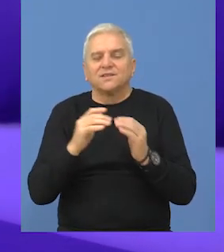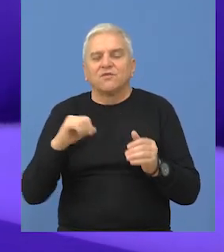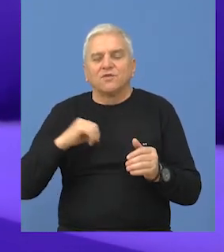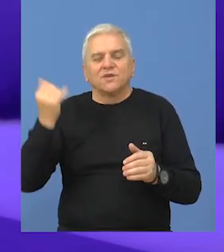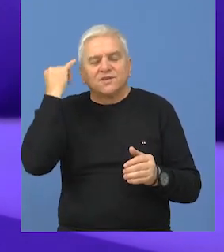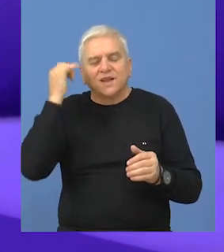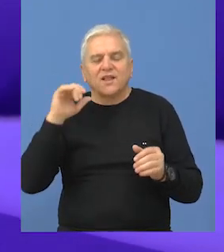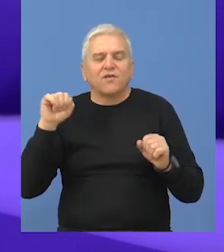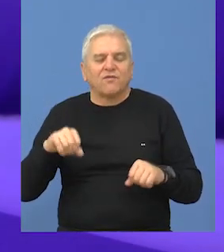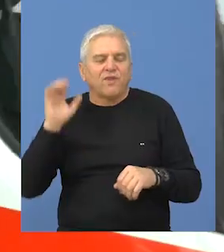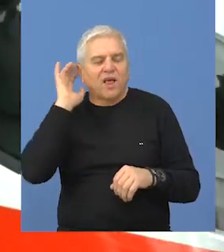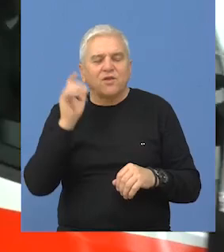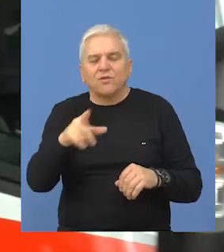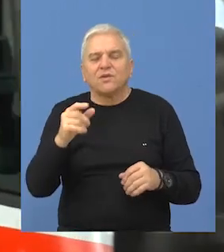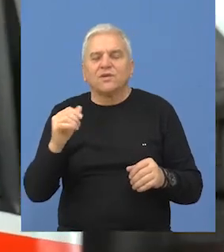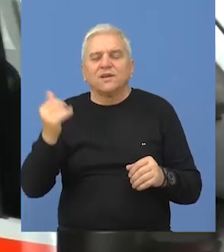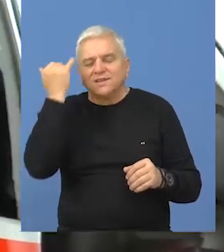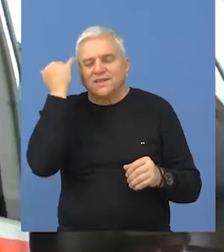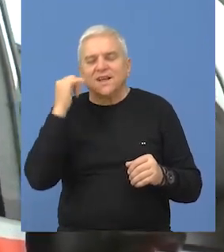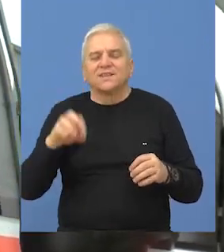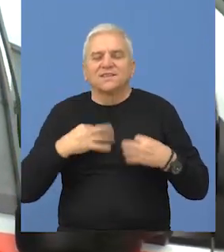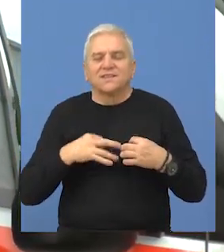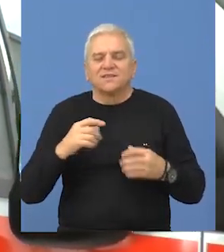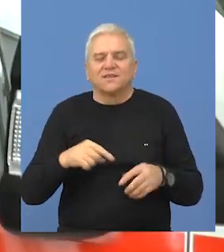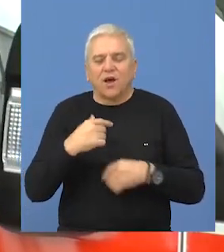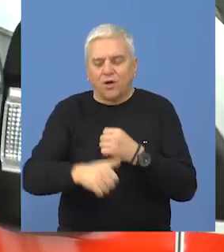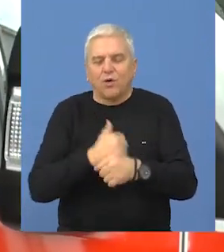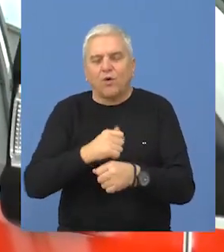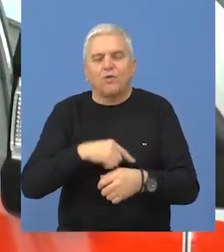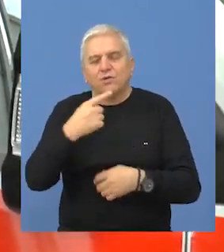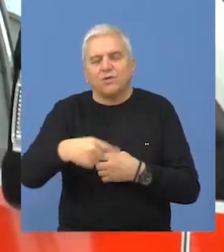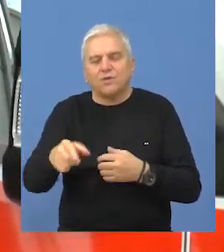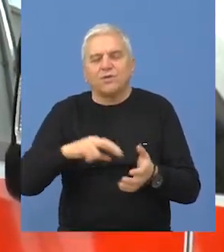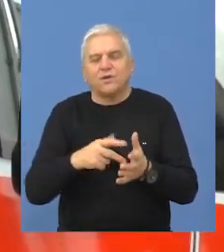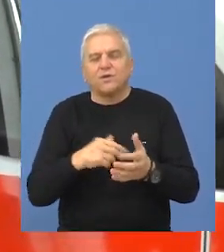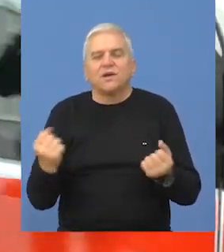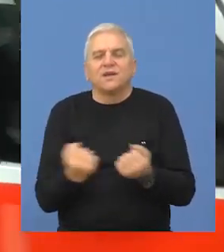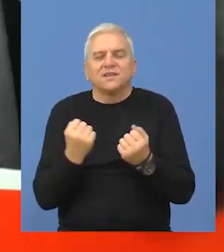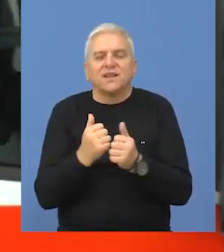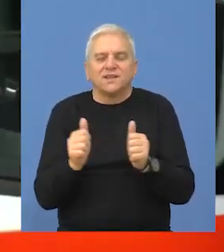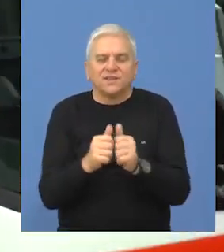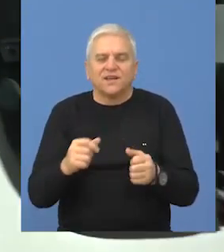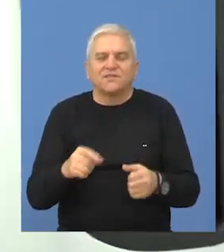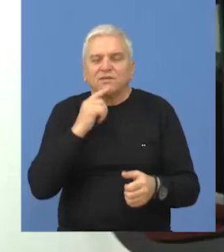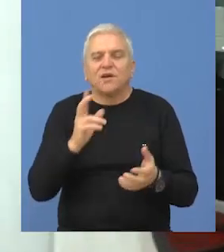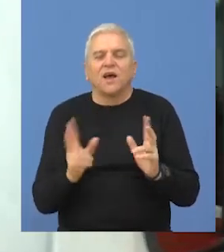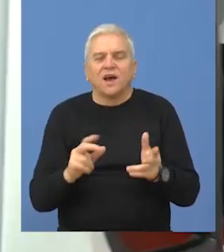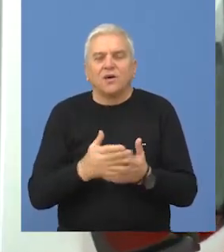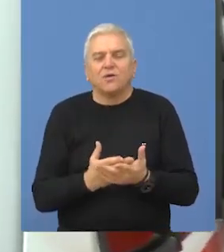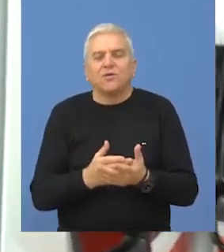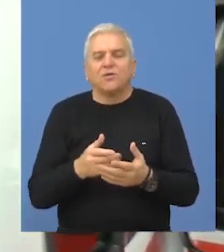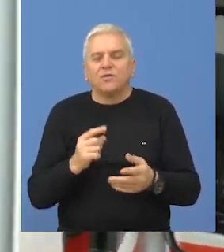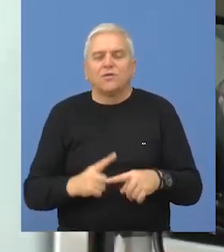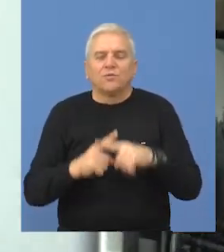saradnji sa pokrajinskom vladom, konkretnom sekretarijatom za zdravstvo, i u narednoj godini dogovaramo i planiramo zajedničke aktivnosti, kako